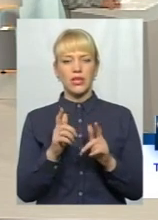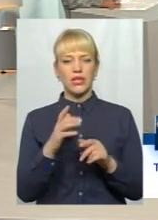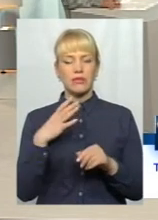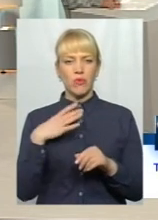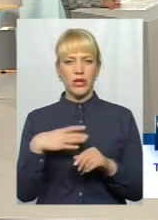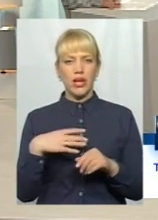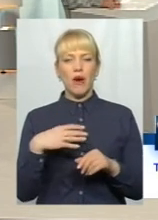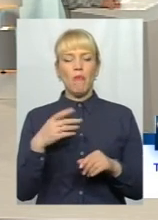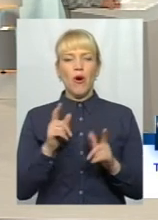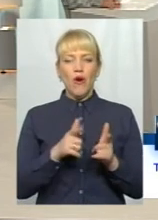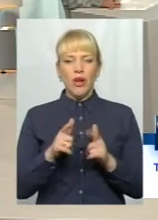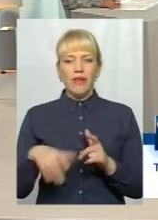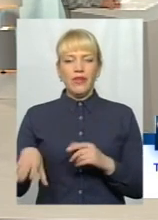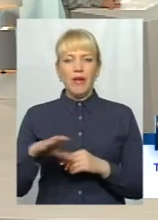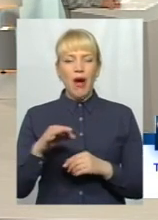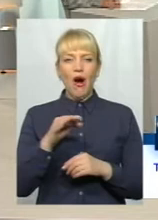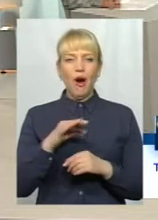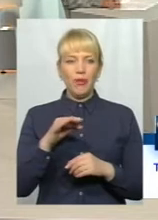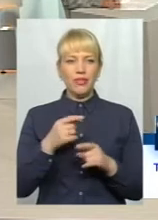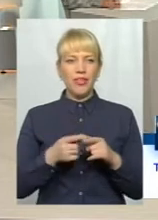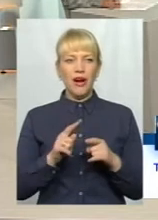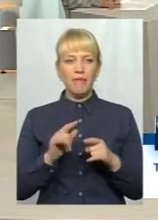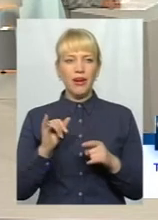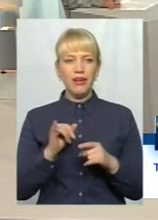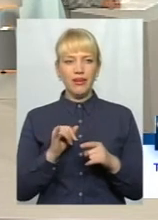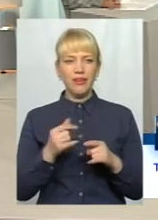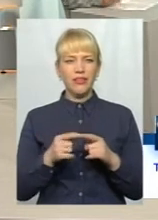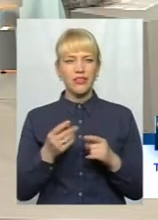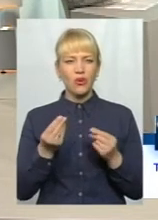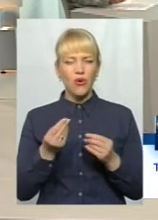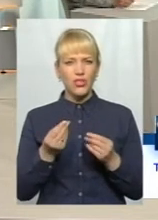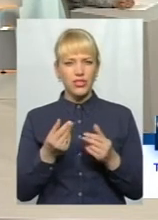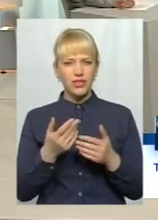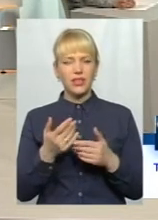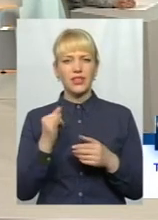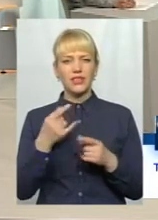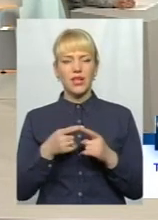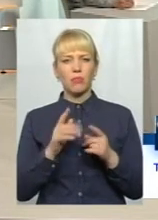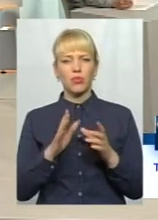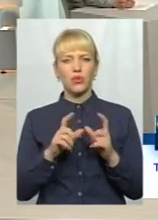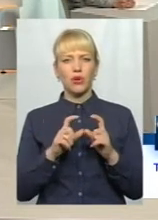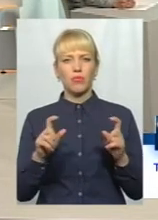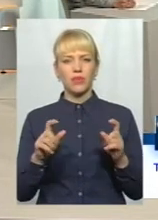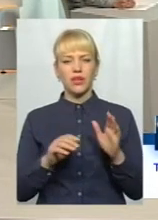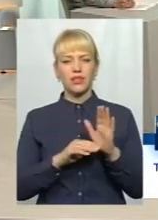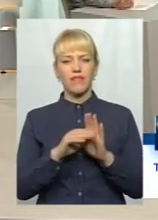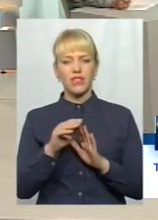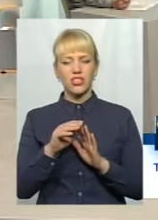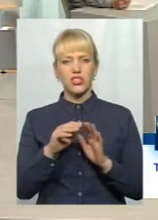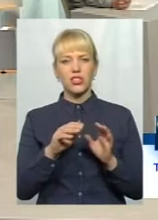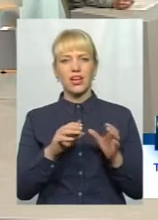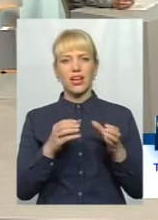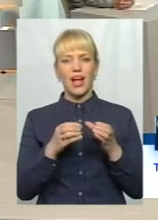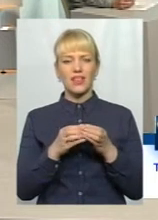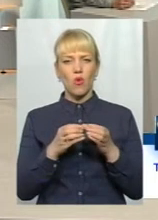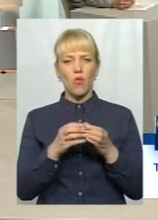цими областями. Це раз. Витрачається кошти. Це буде об'єкт вищої категорії складності.